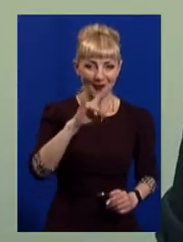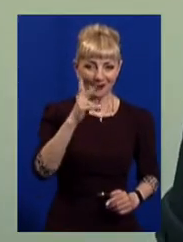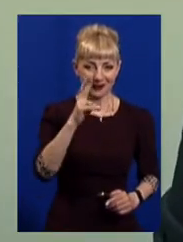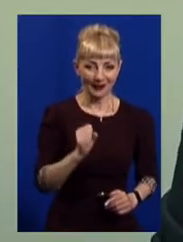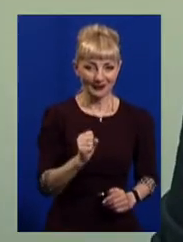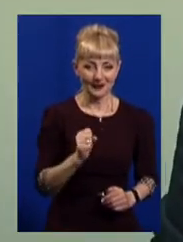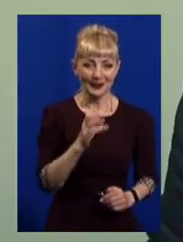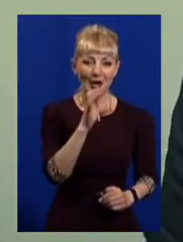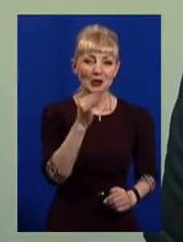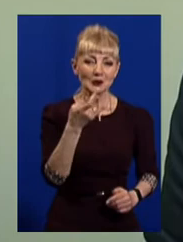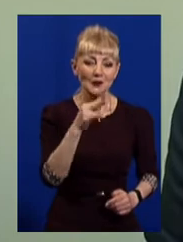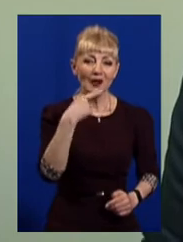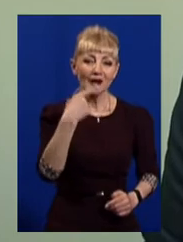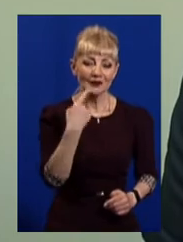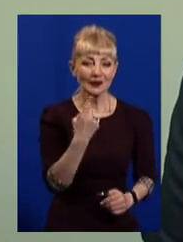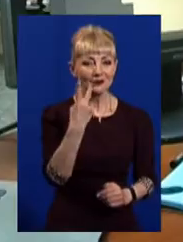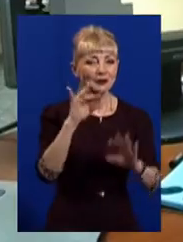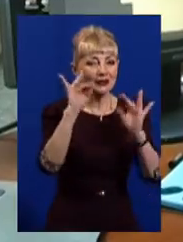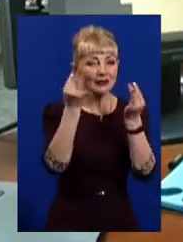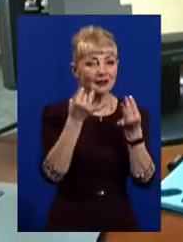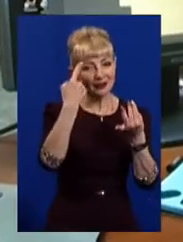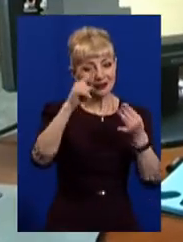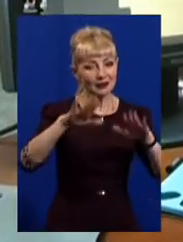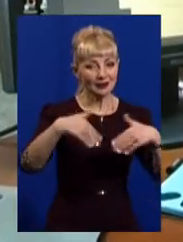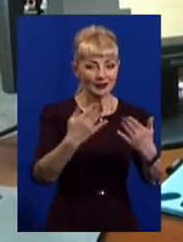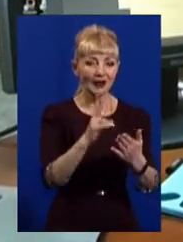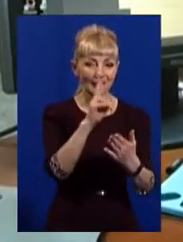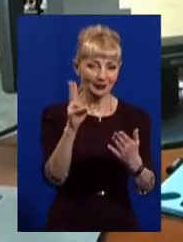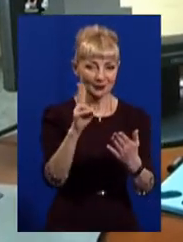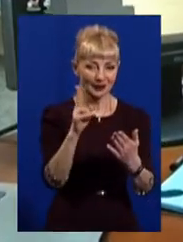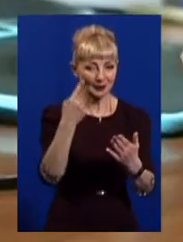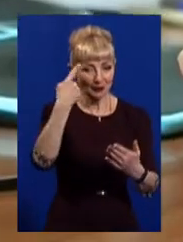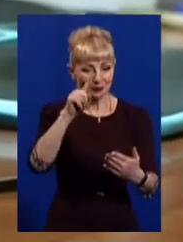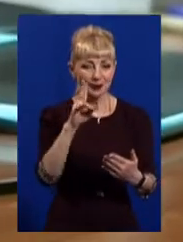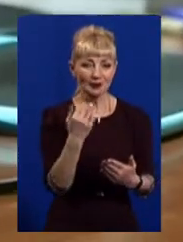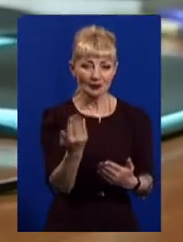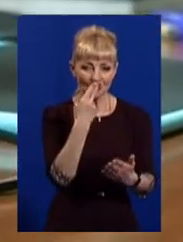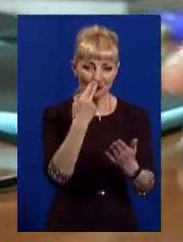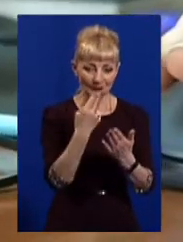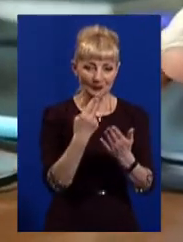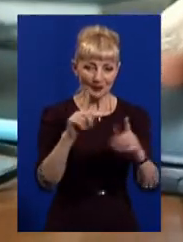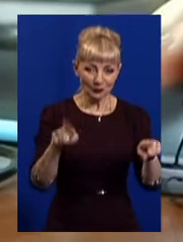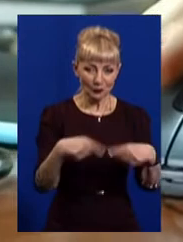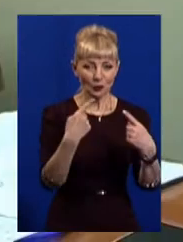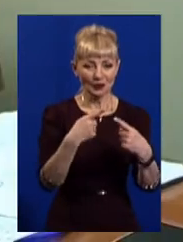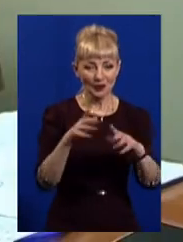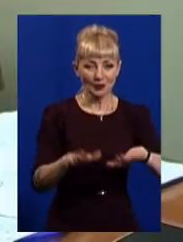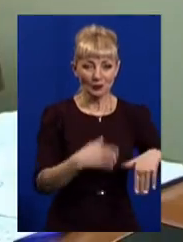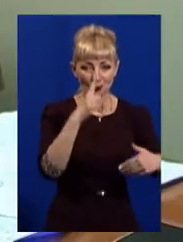Софія Кардаш – одна з двох дизайнерів, які розробляли макет-талісману. На його створення пішов місяць, говорить дівчина.